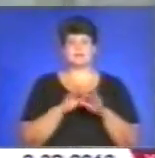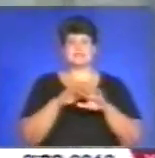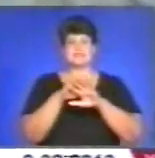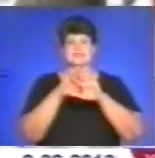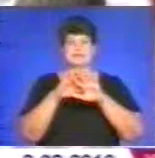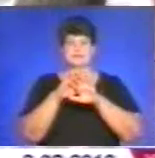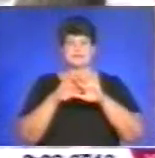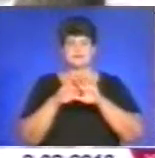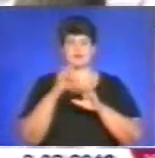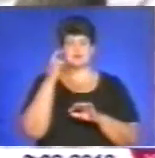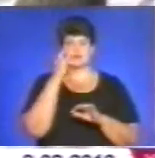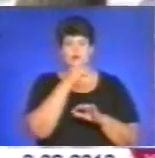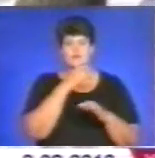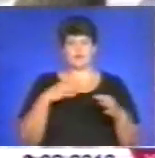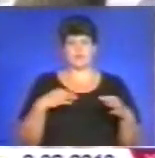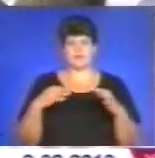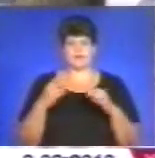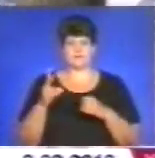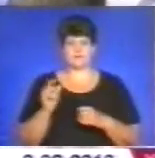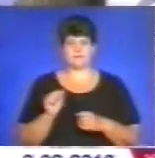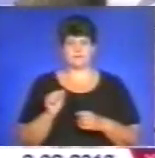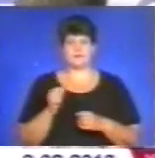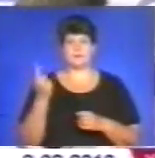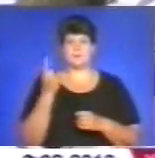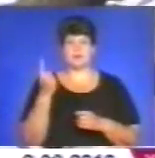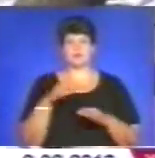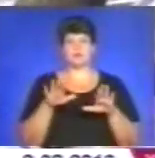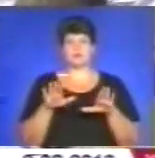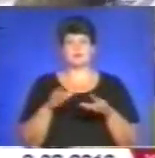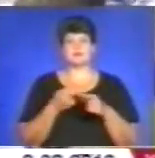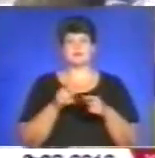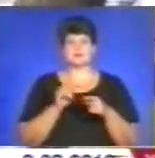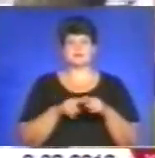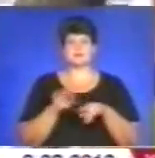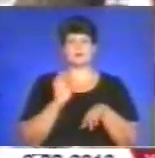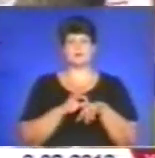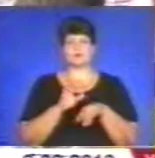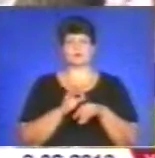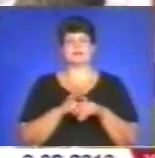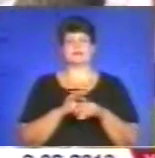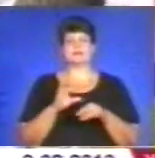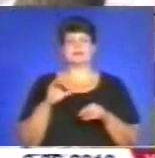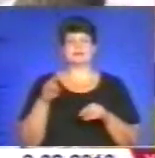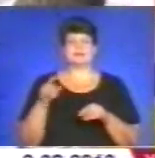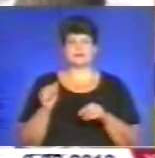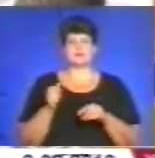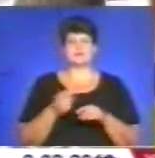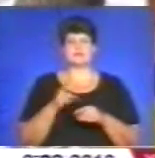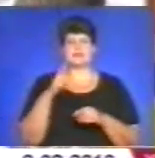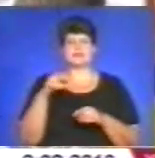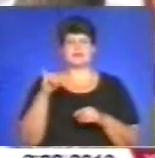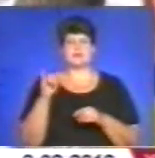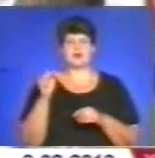нерва. На першому місці по інвалідності це йдуть захворювання сітківки зорового нерва, ускладнення діабету,